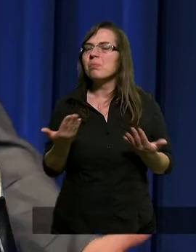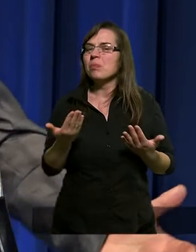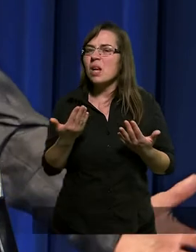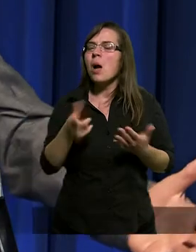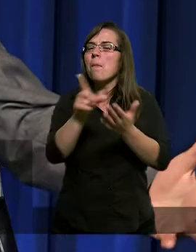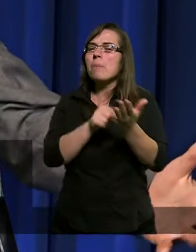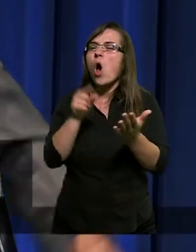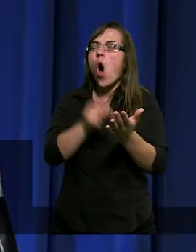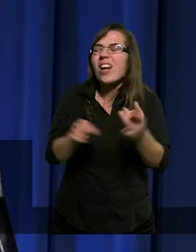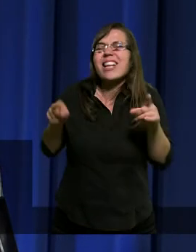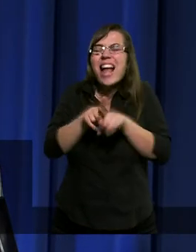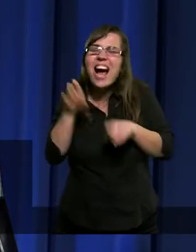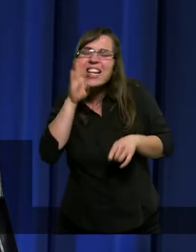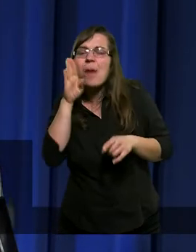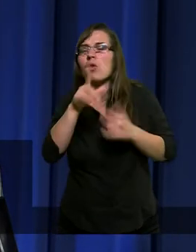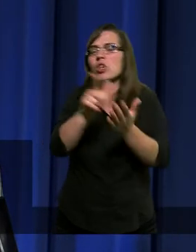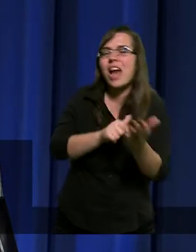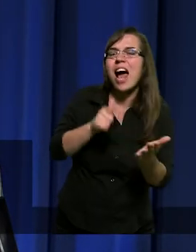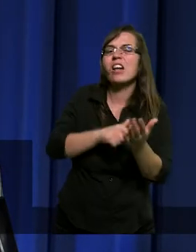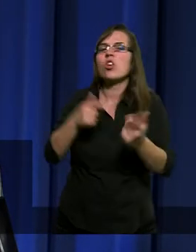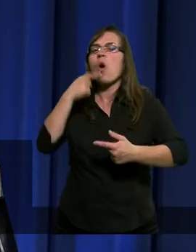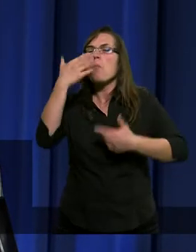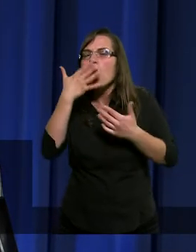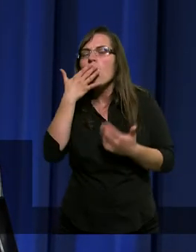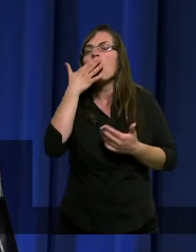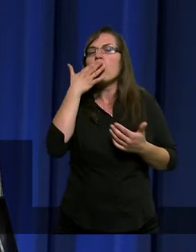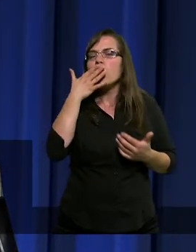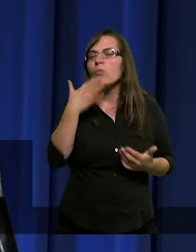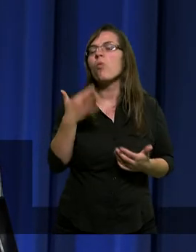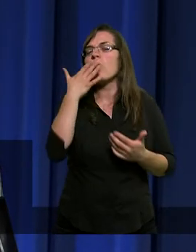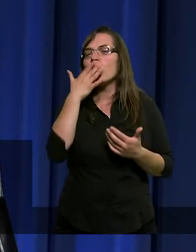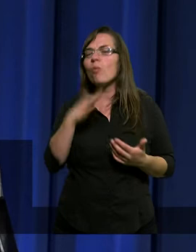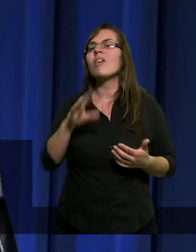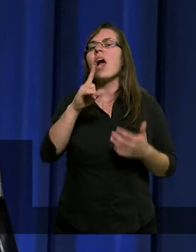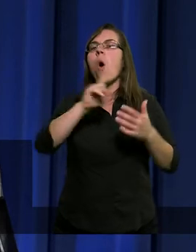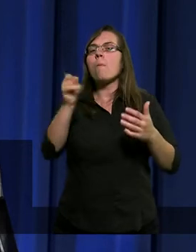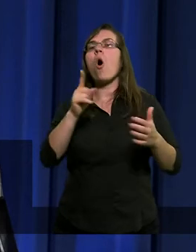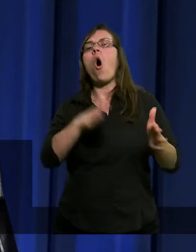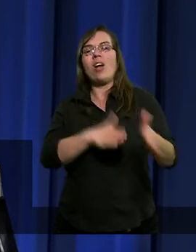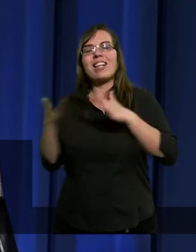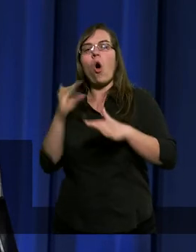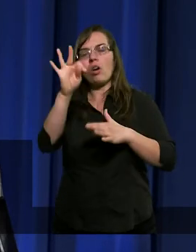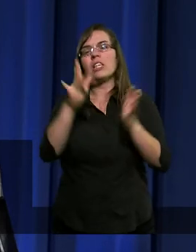Piotr, który tak często wypowiadał się po twojej stronie,